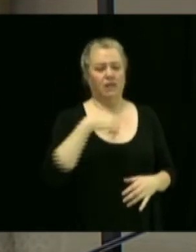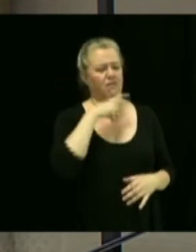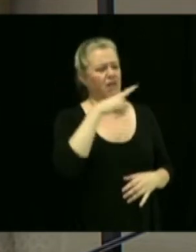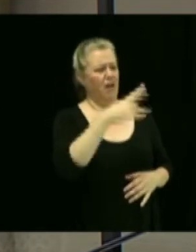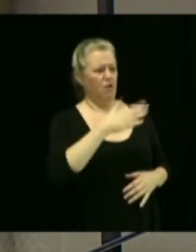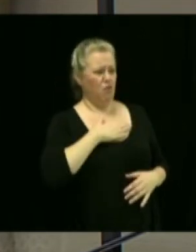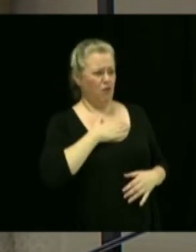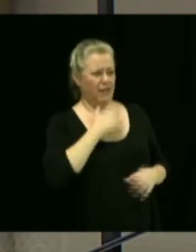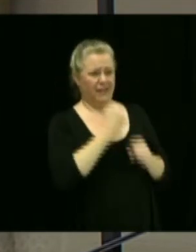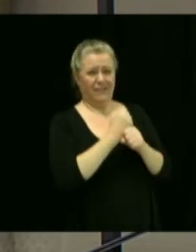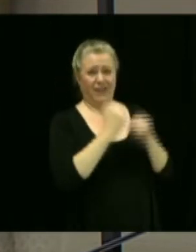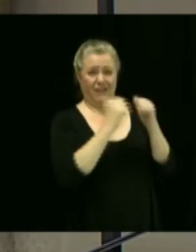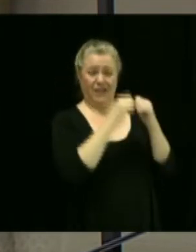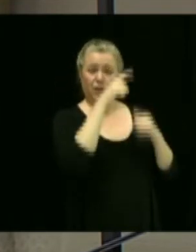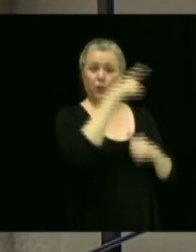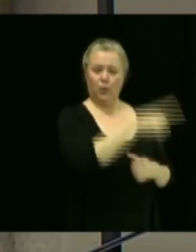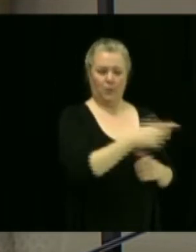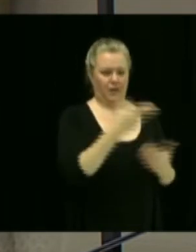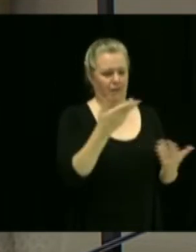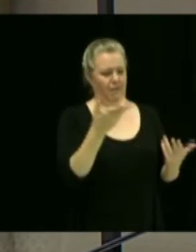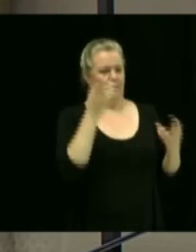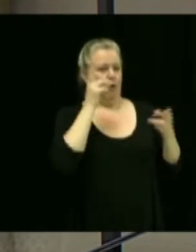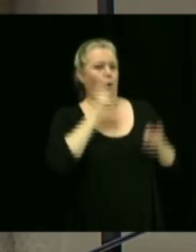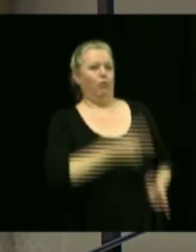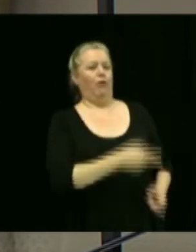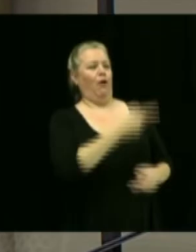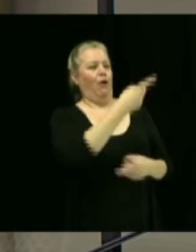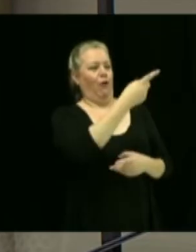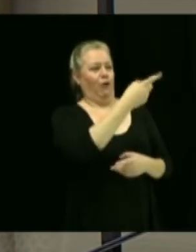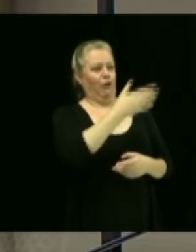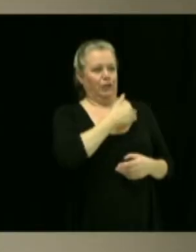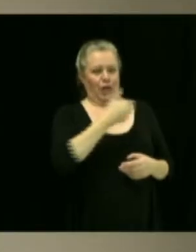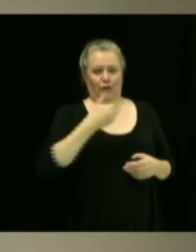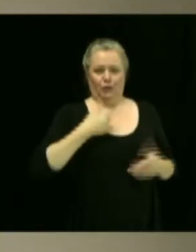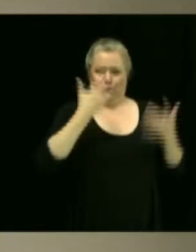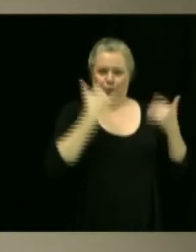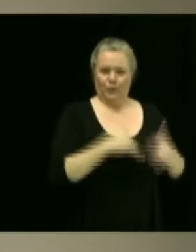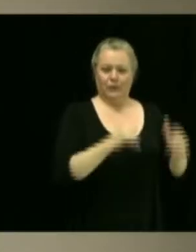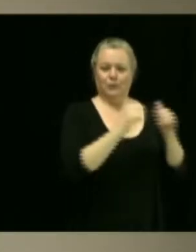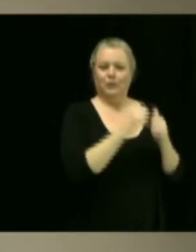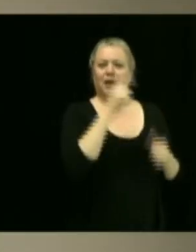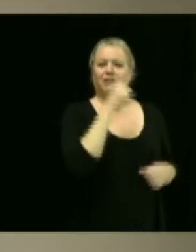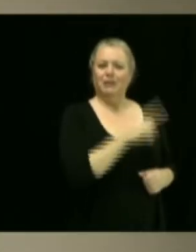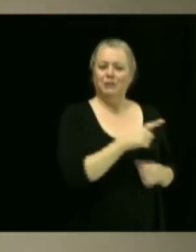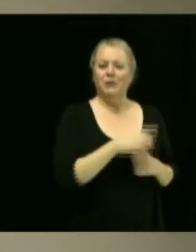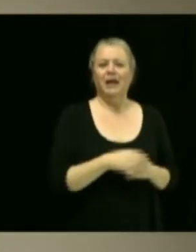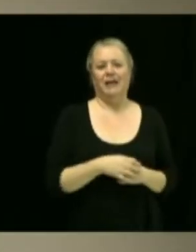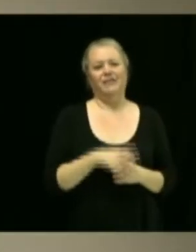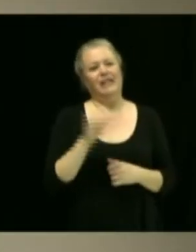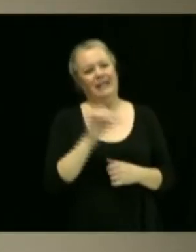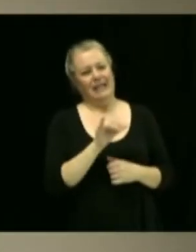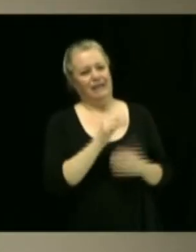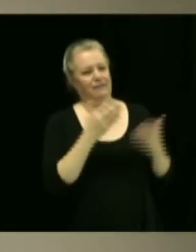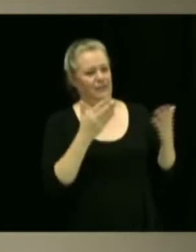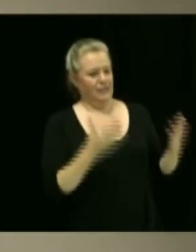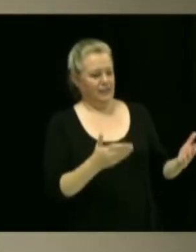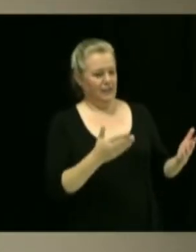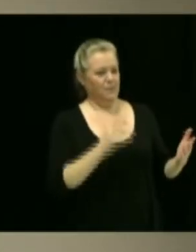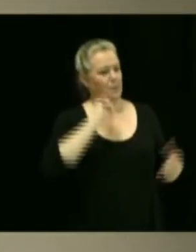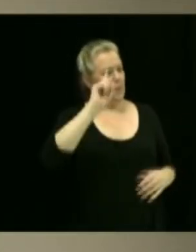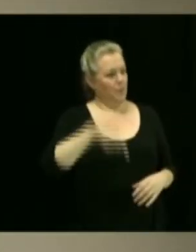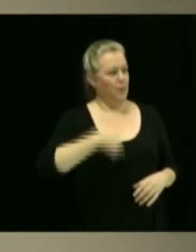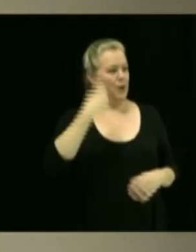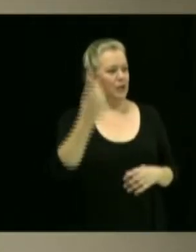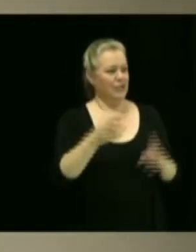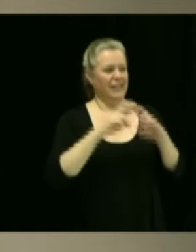débuts et nous sommes très honorés d'avoir le privilège de poursuivre le travail avec toi. Alors Yves, à compter de la prochaine séance,